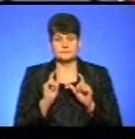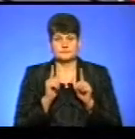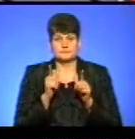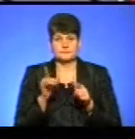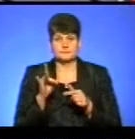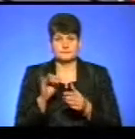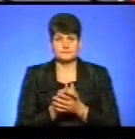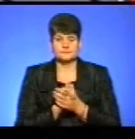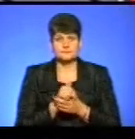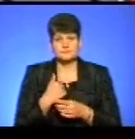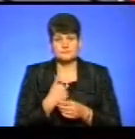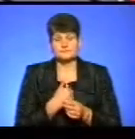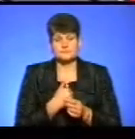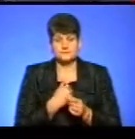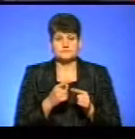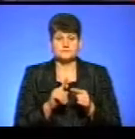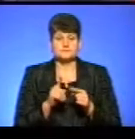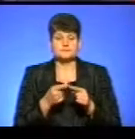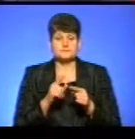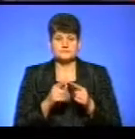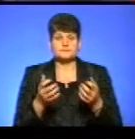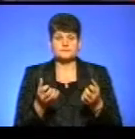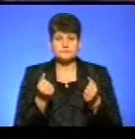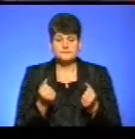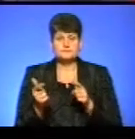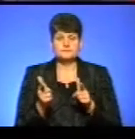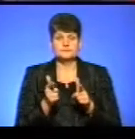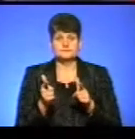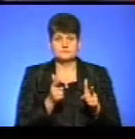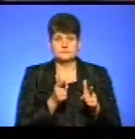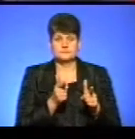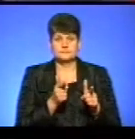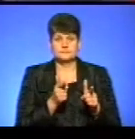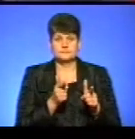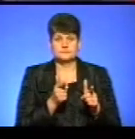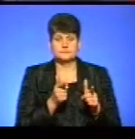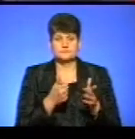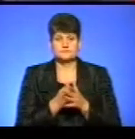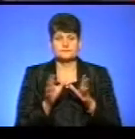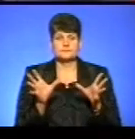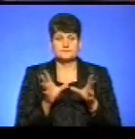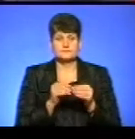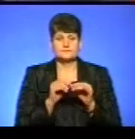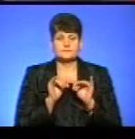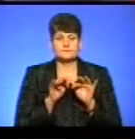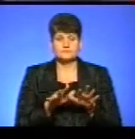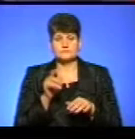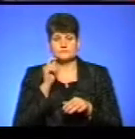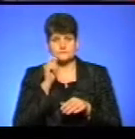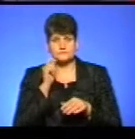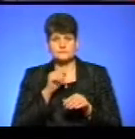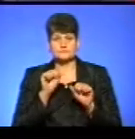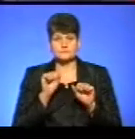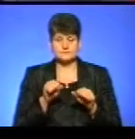Союзі. Очевидно, нам би хотілося, щоб цей фронт такої підтримки і готовності до взаємодії з Україною на